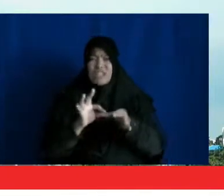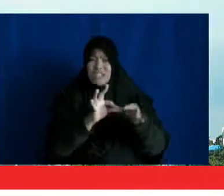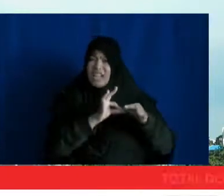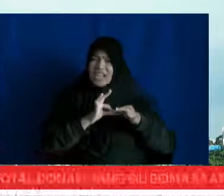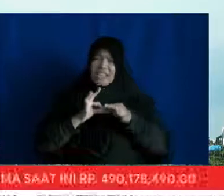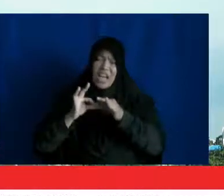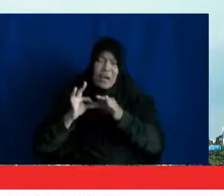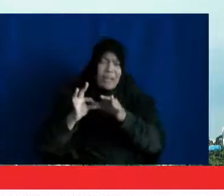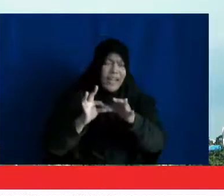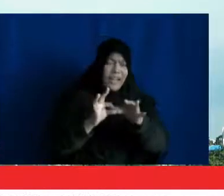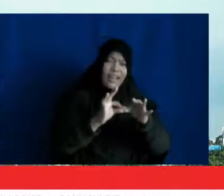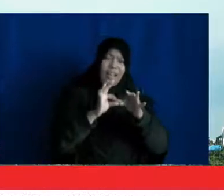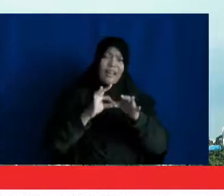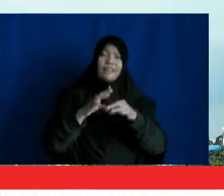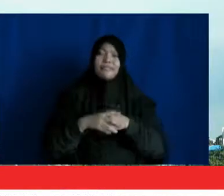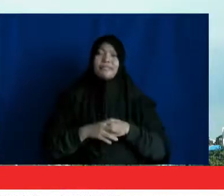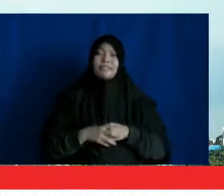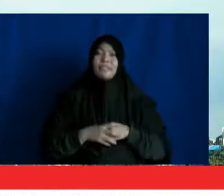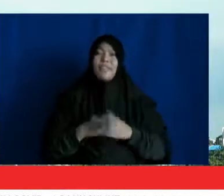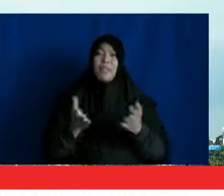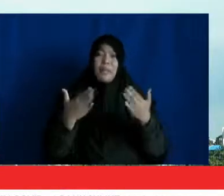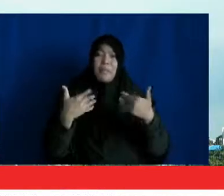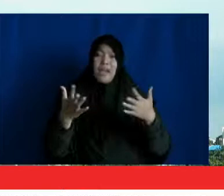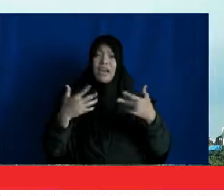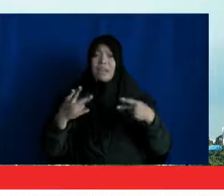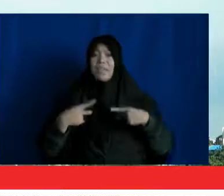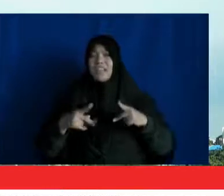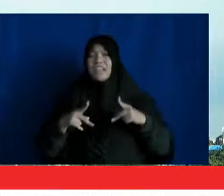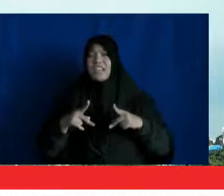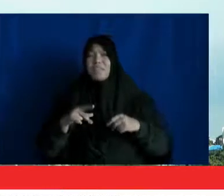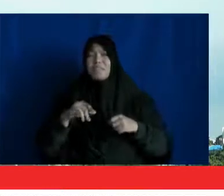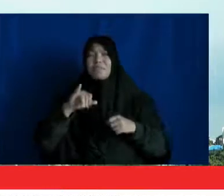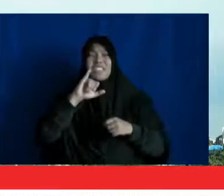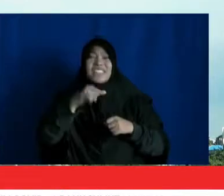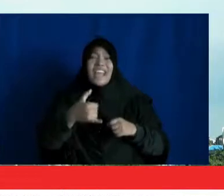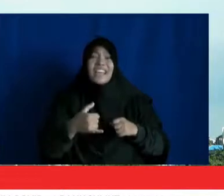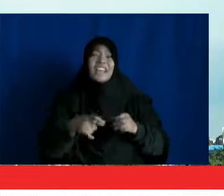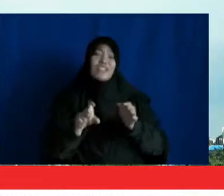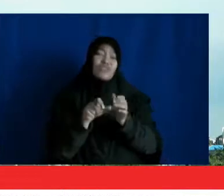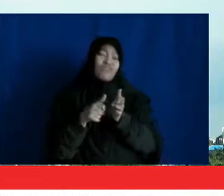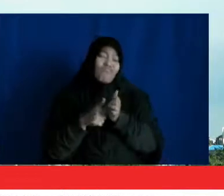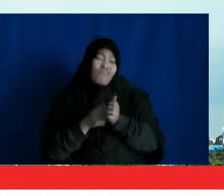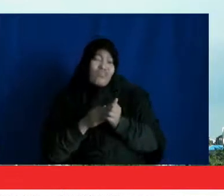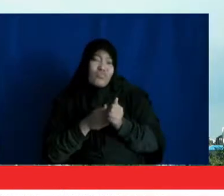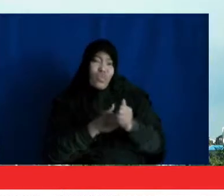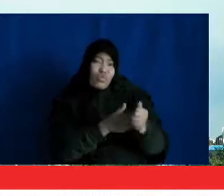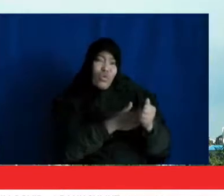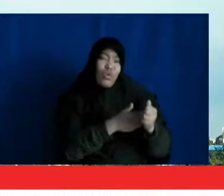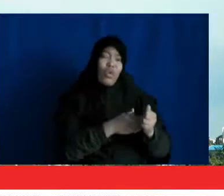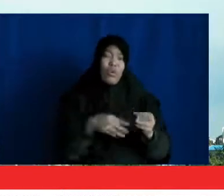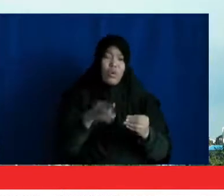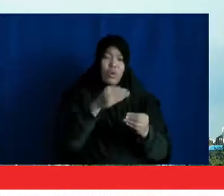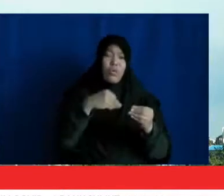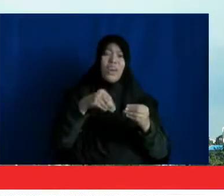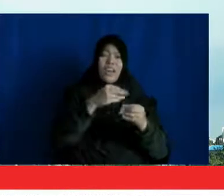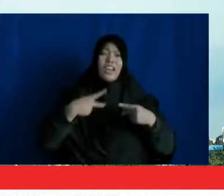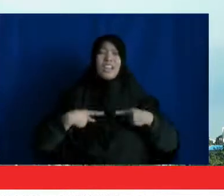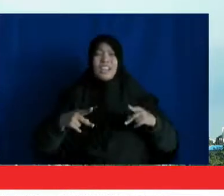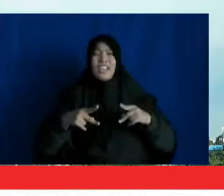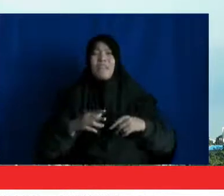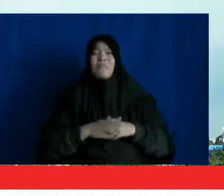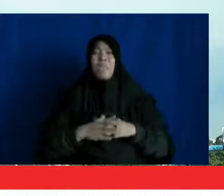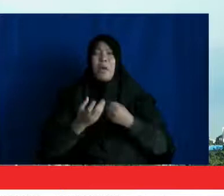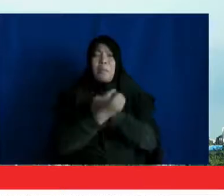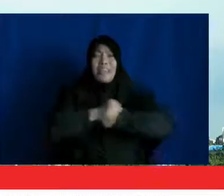tenggang rasa inilah yang diperlukan Mari kita menjadi teladan untuk menyelamatkan keluarga kita Untuk menyelamatkan tetangga kita